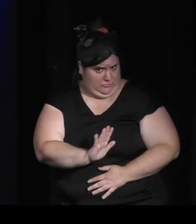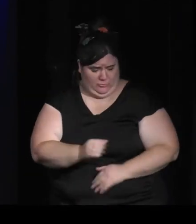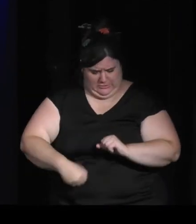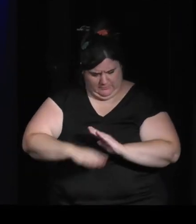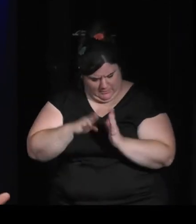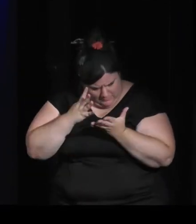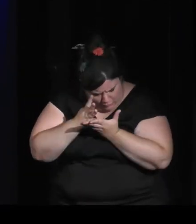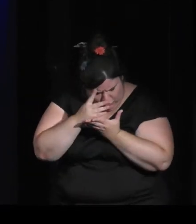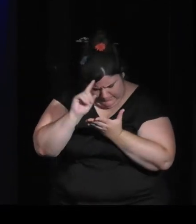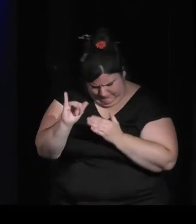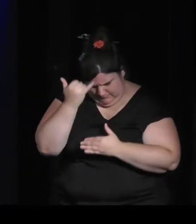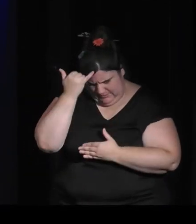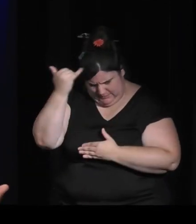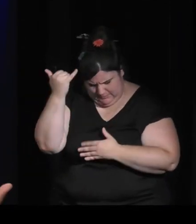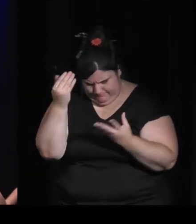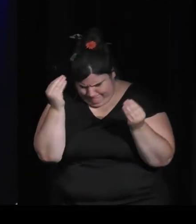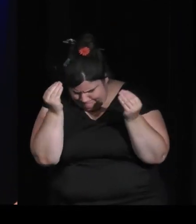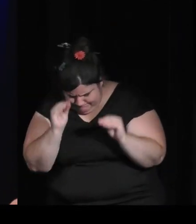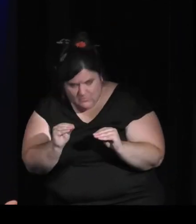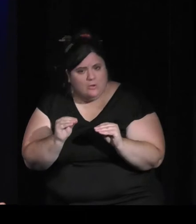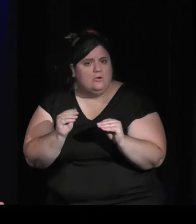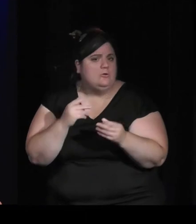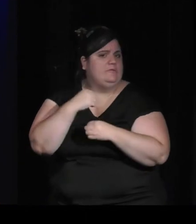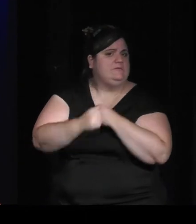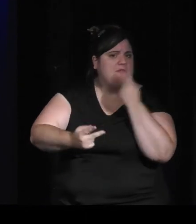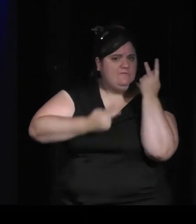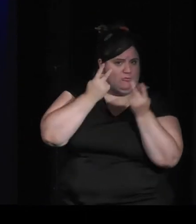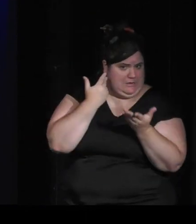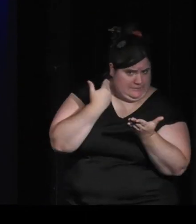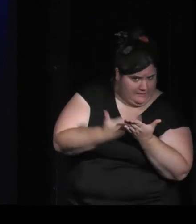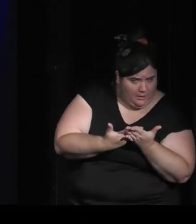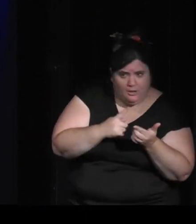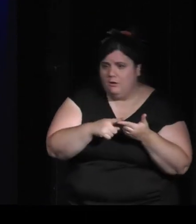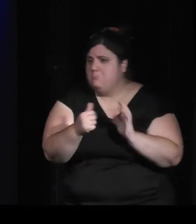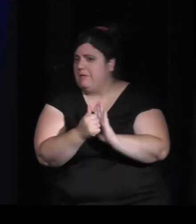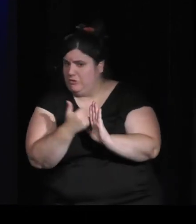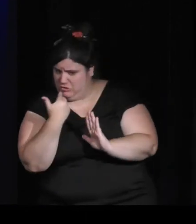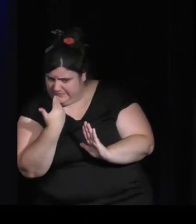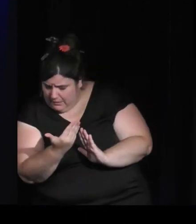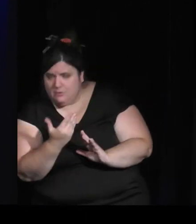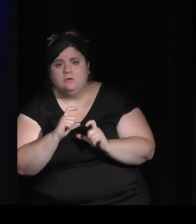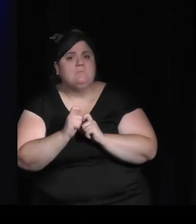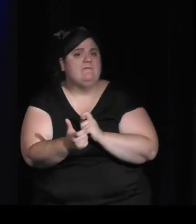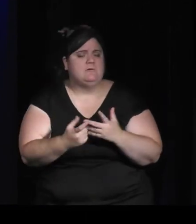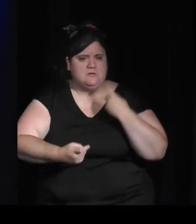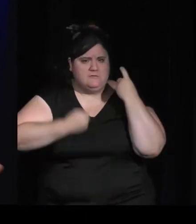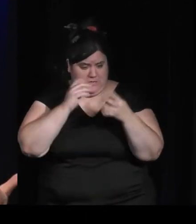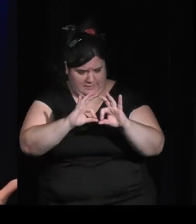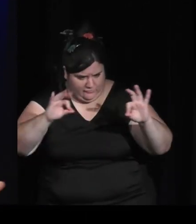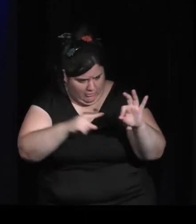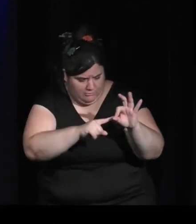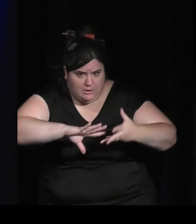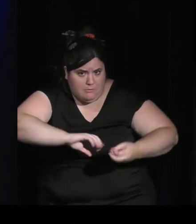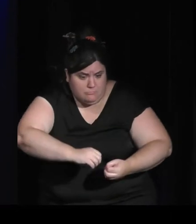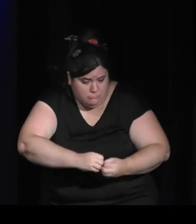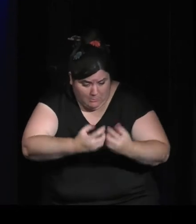personnages, un univers graphique. Et après, je me pose devant et je me dis, quel va être le meilleur moyen de le raconter ? Et ça peut être une BD, ça peut être